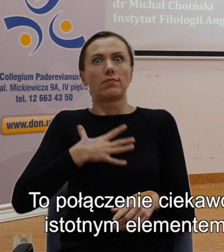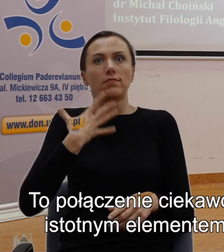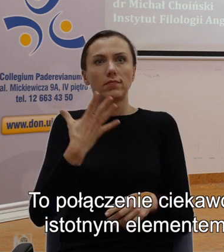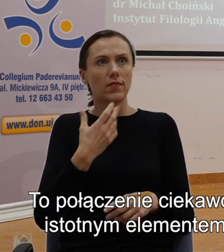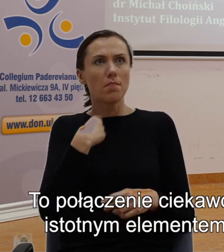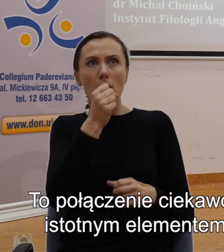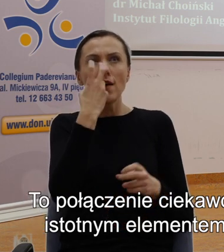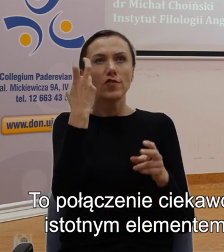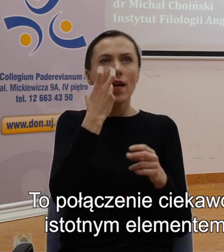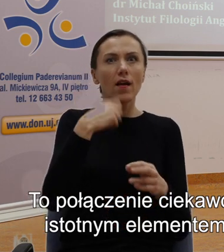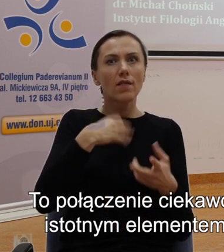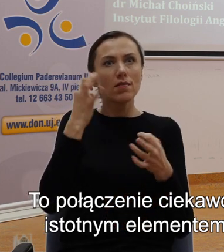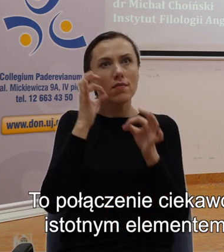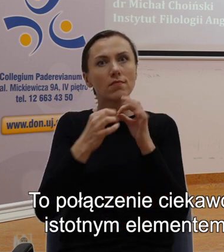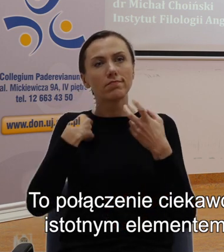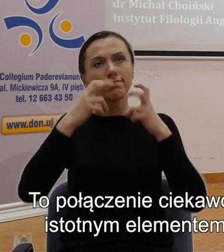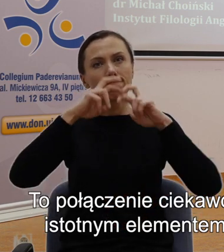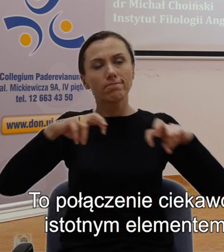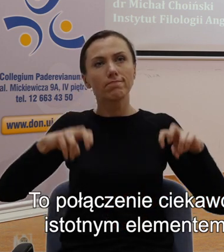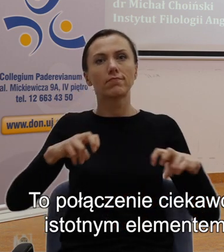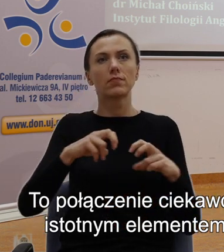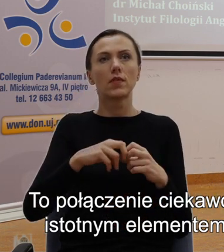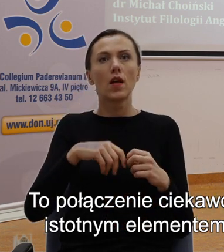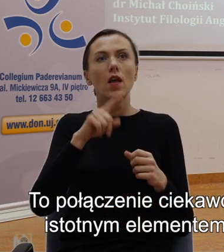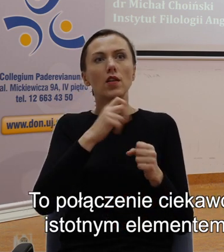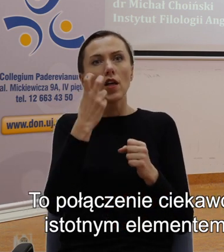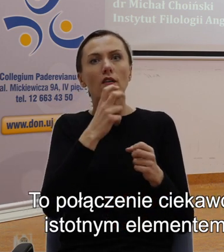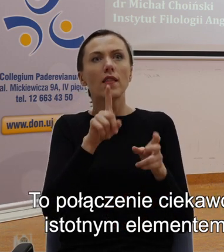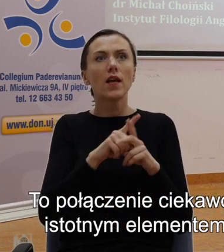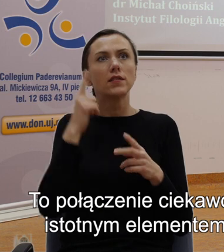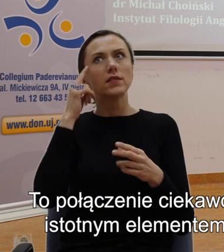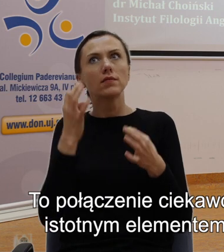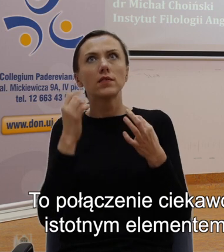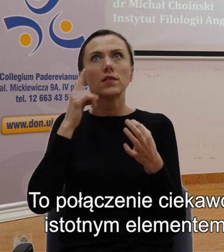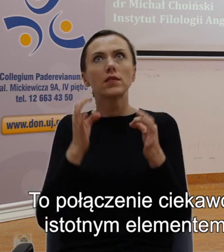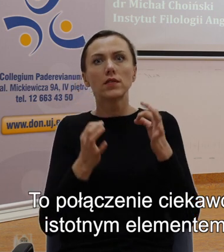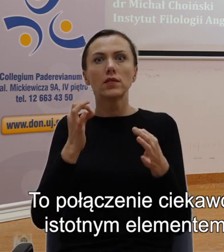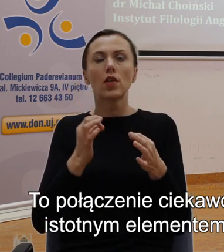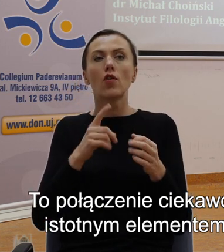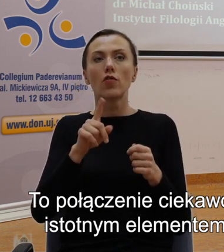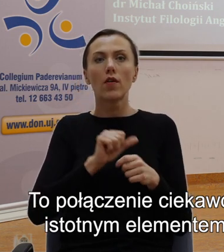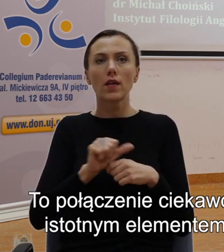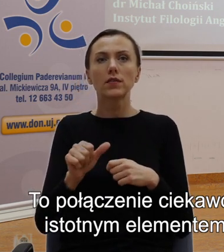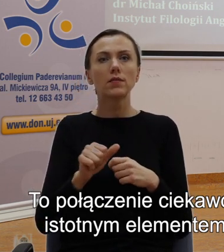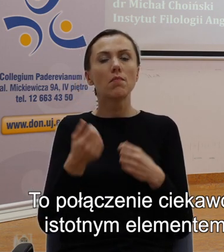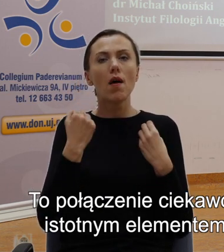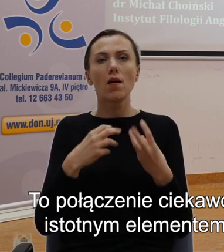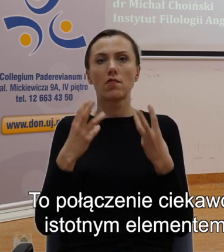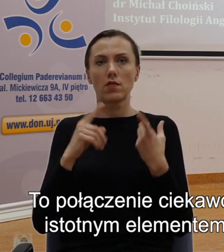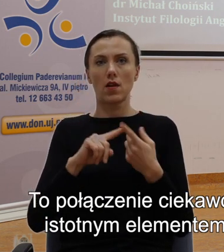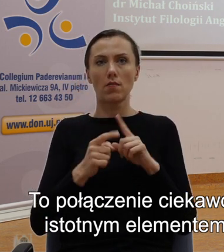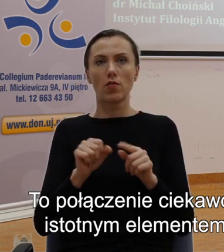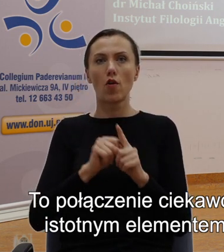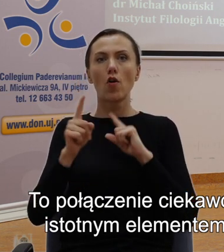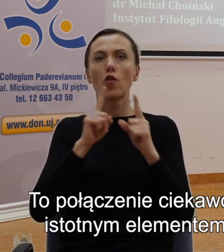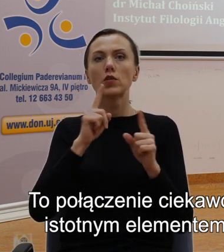połączenie ciekawości i przerażenia, ciałkowości i zaniepokojenia jest istotnym elementem